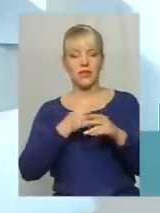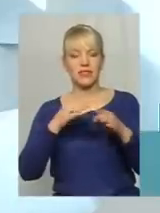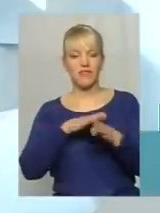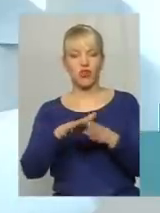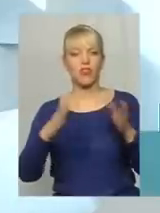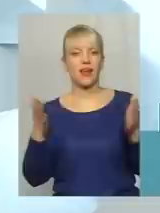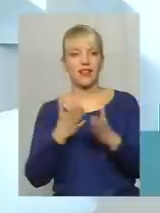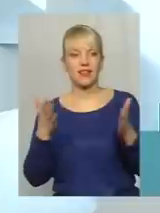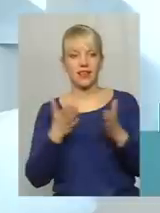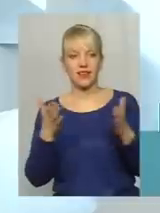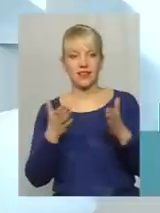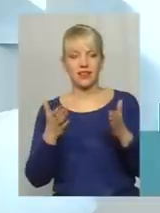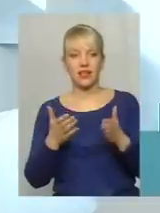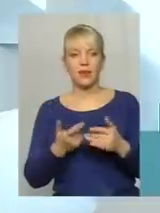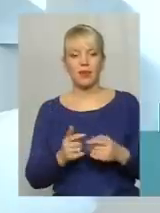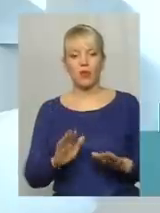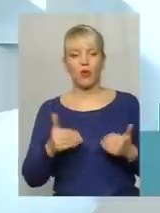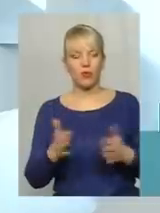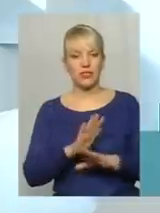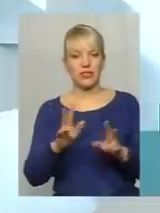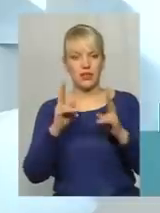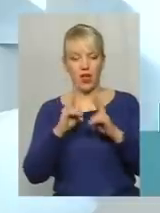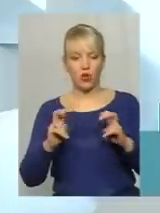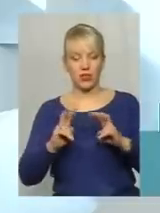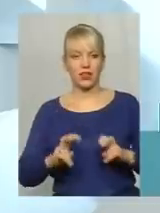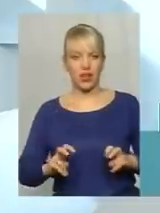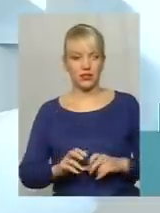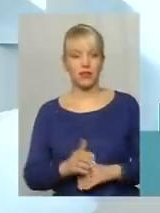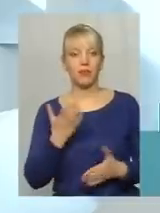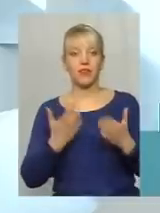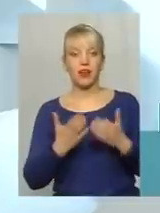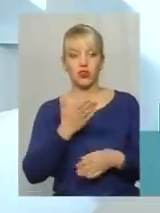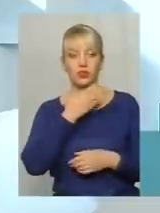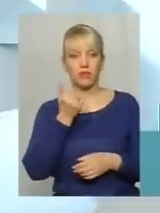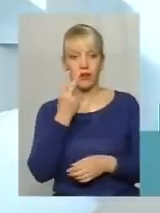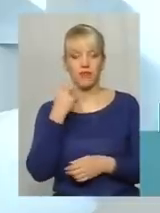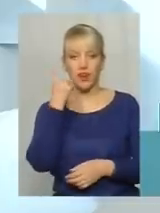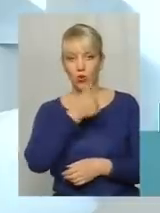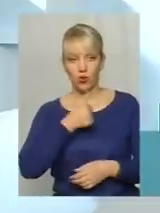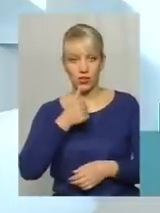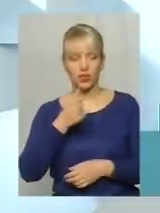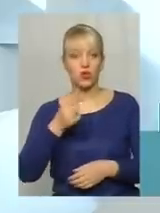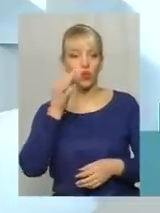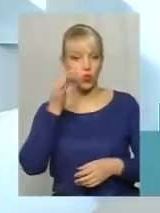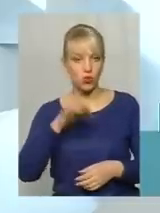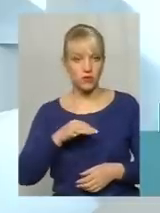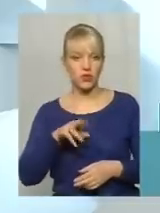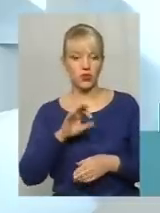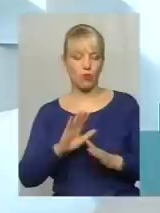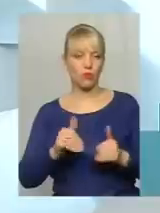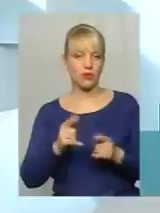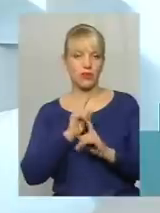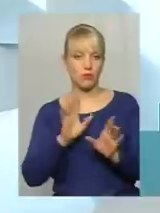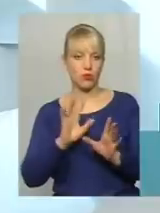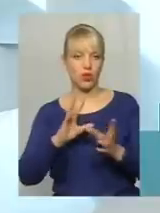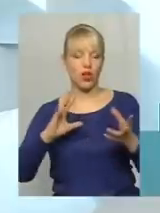яких пропозиція не розглядається. Отож, якщо немає два роки досвіду, то пропозиція не буде